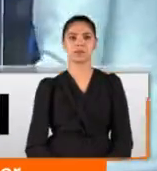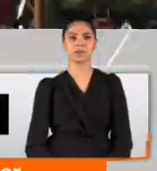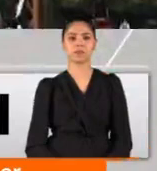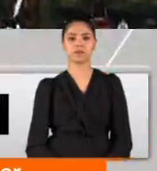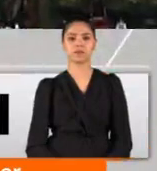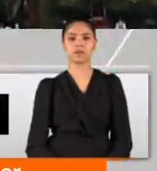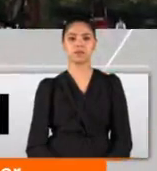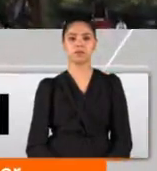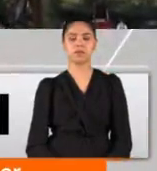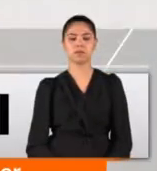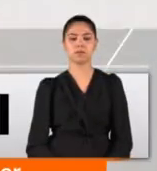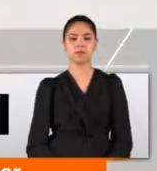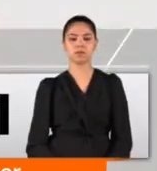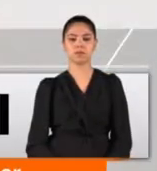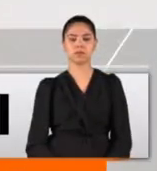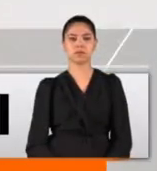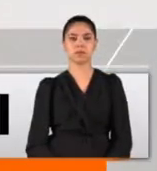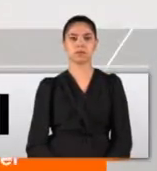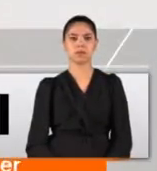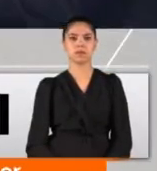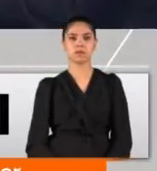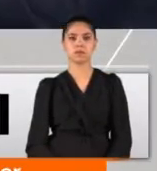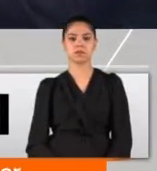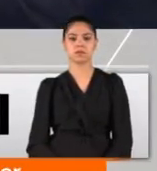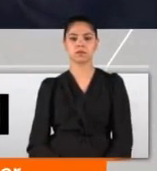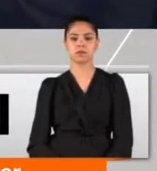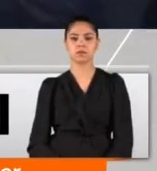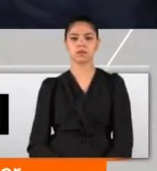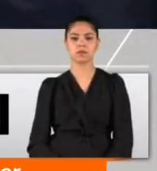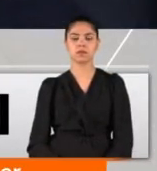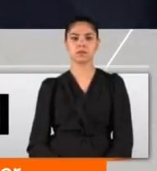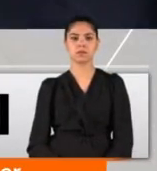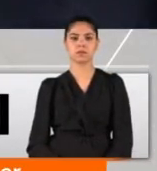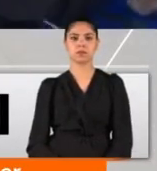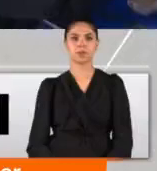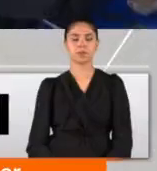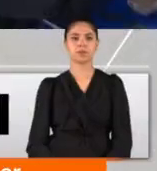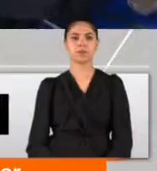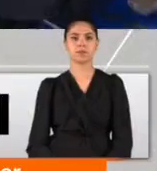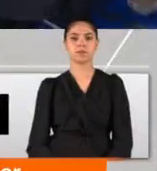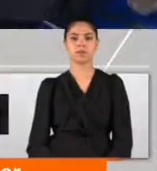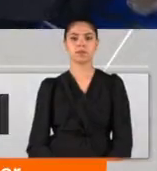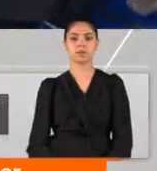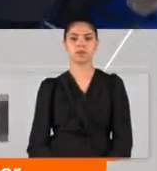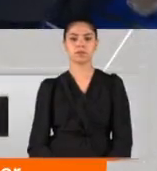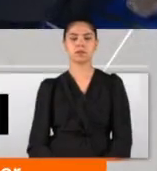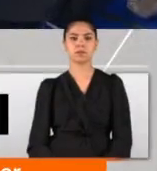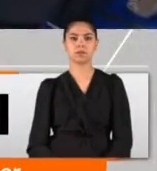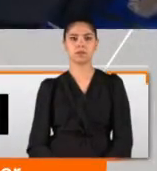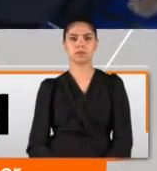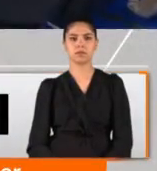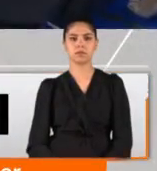Birinci derecede Türkiye-Amerika ilişkilerini şöyle masaya bir yatırmamız